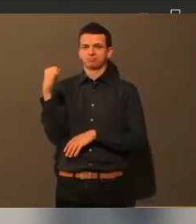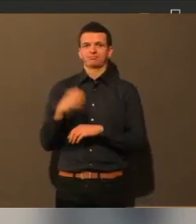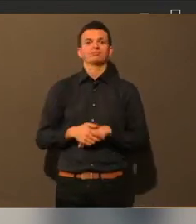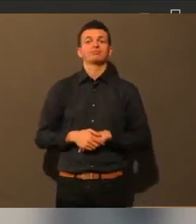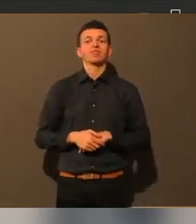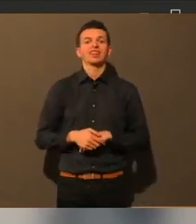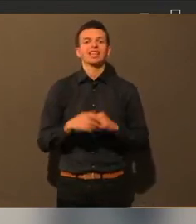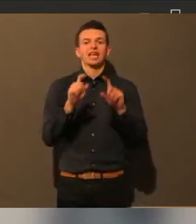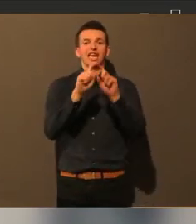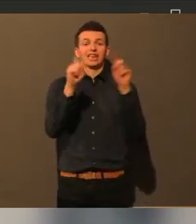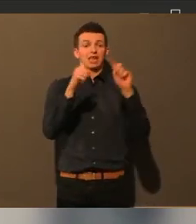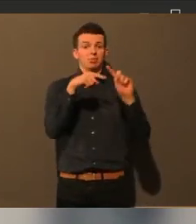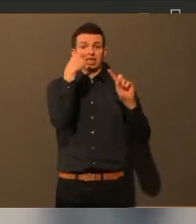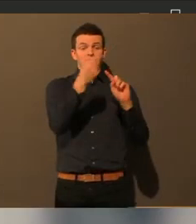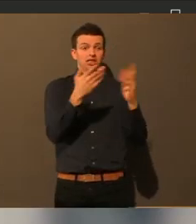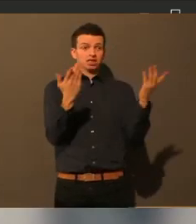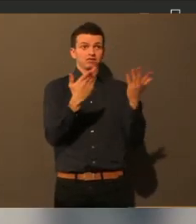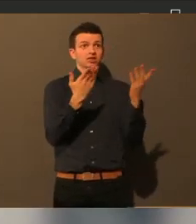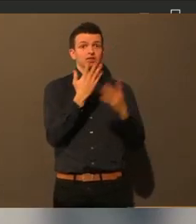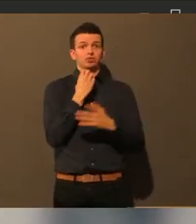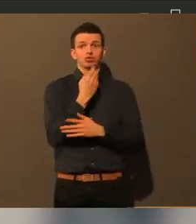Sie denn weitermachen? welchem Themenkomplex?